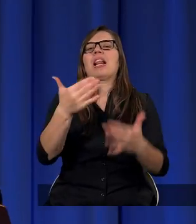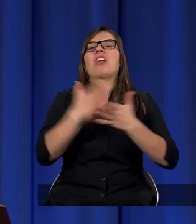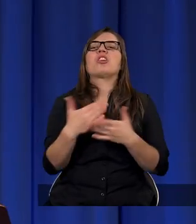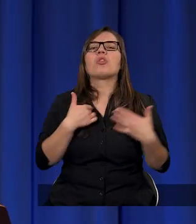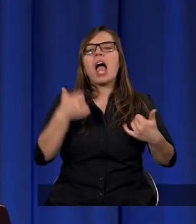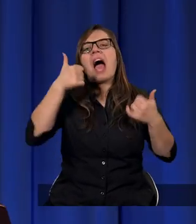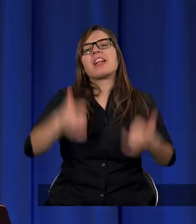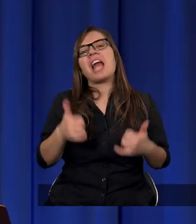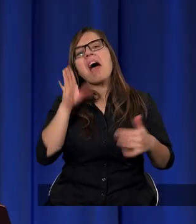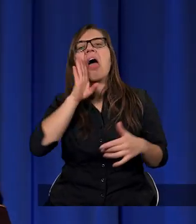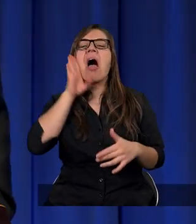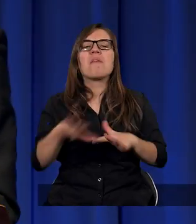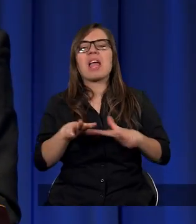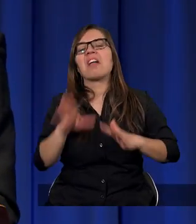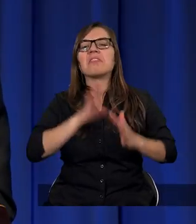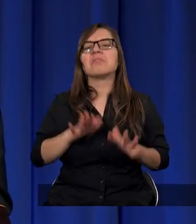tylko stał.